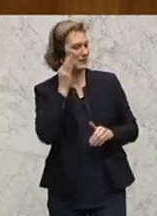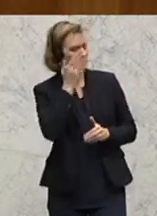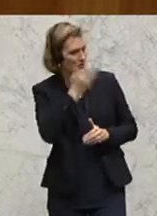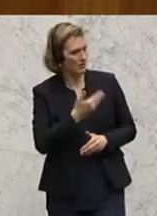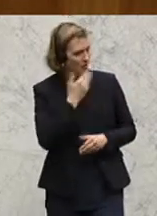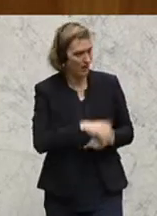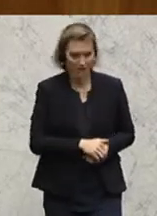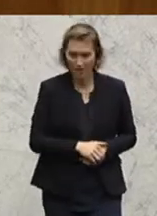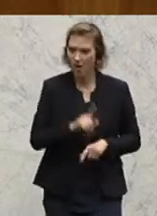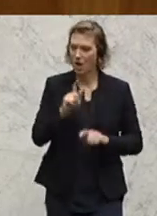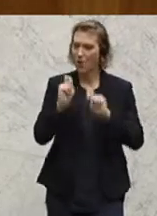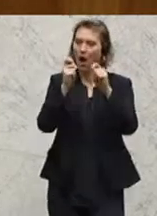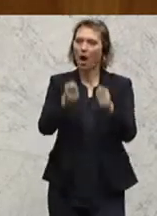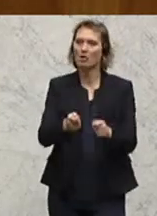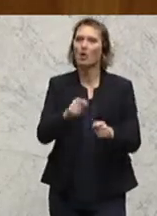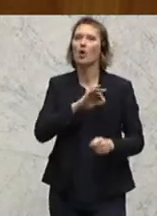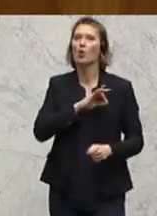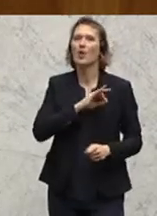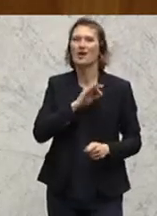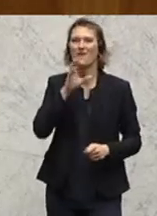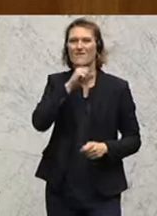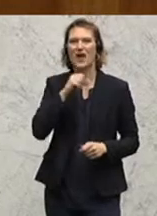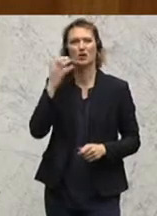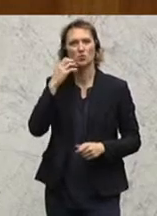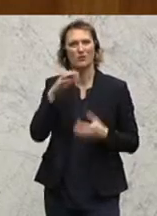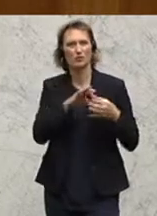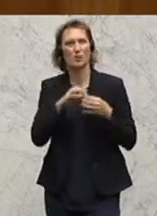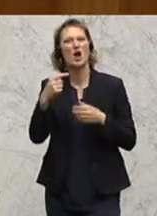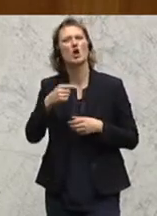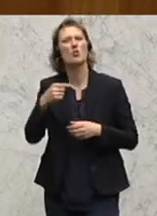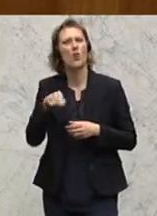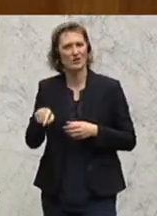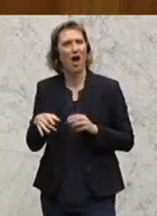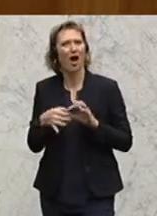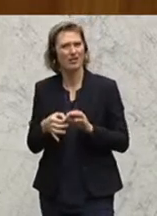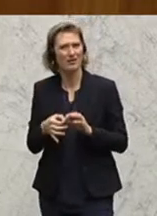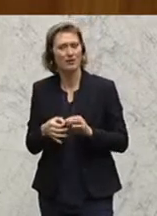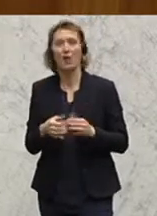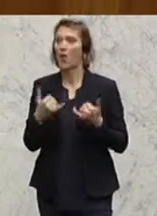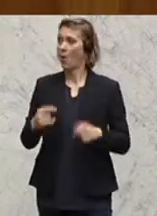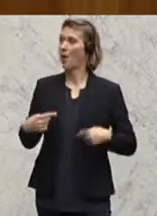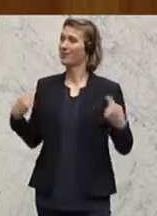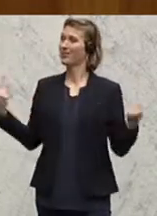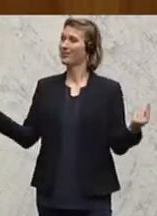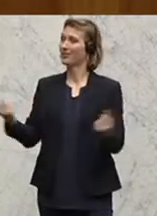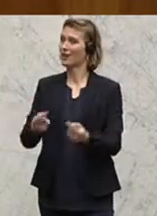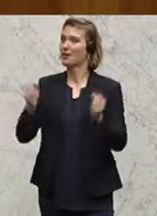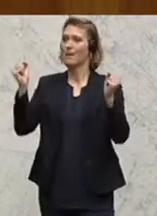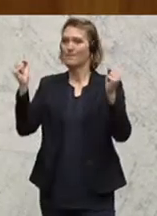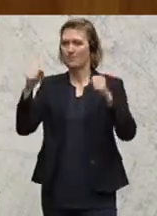Abschließend noch zum Antrag der Kollegin Weigersdorfer, was Glyphosat betrifft. Ja, da werden wir gemeinsam heute diesen,